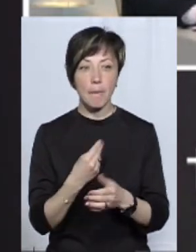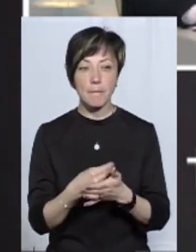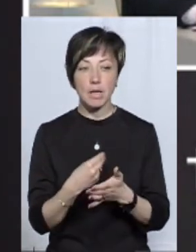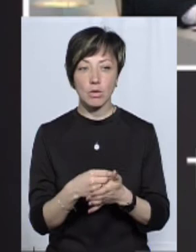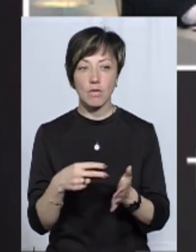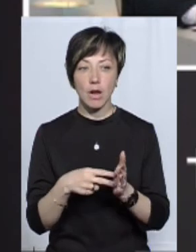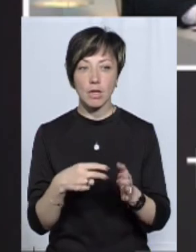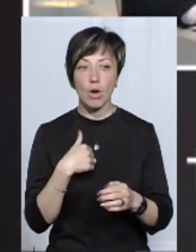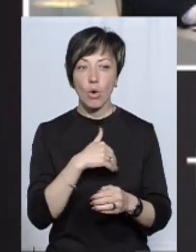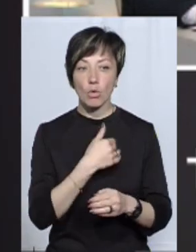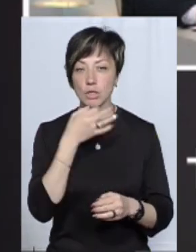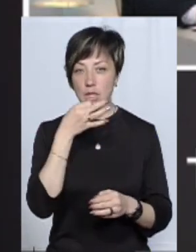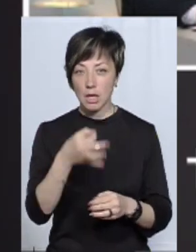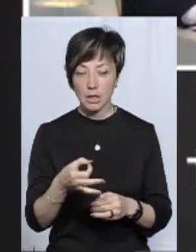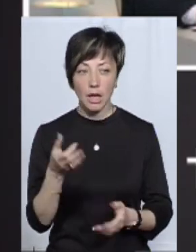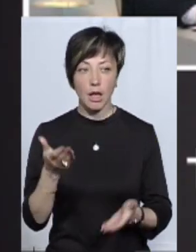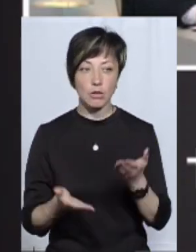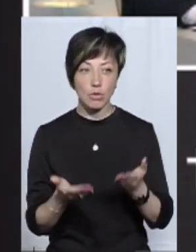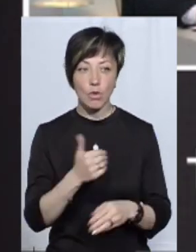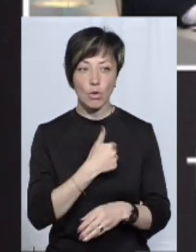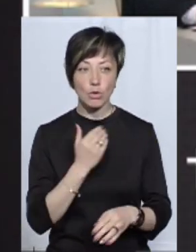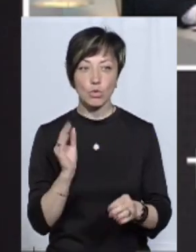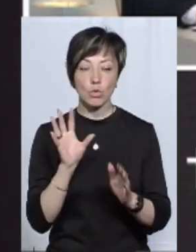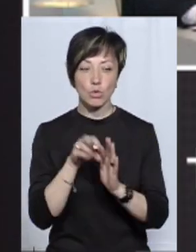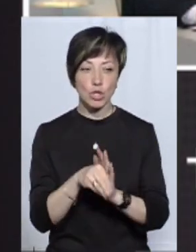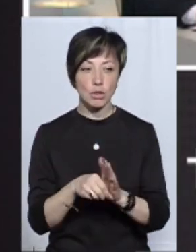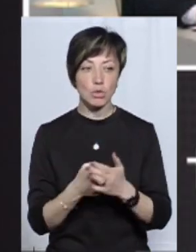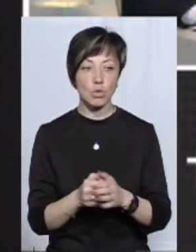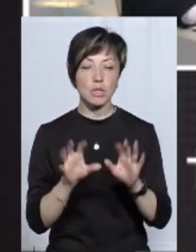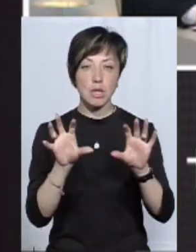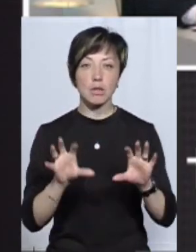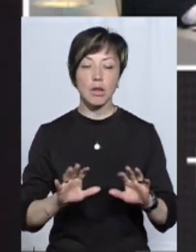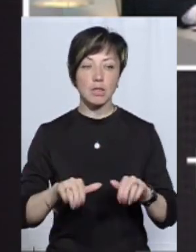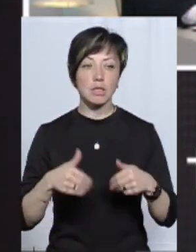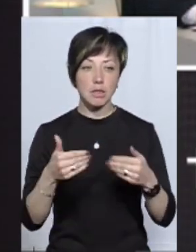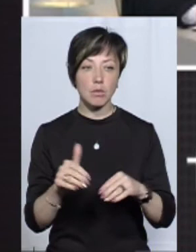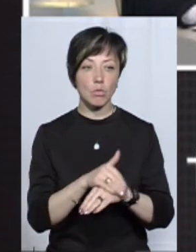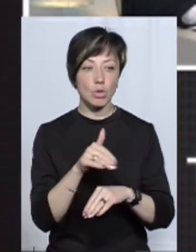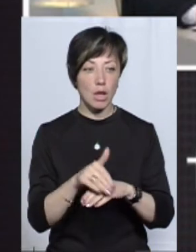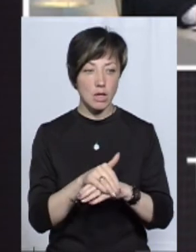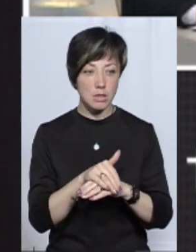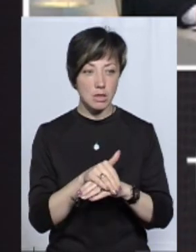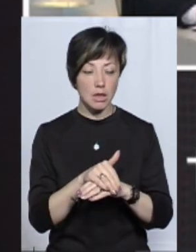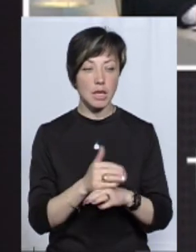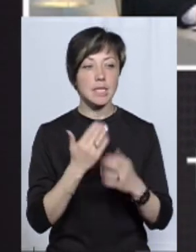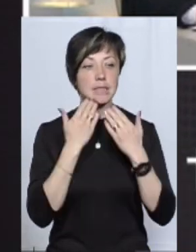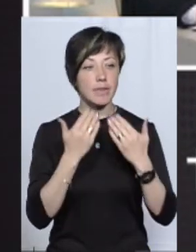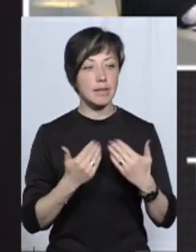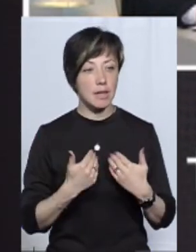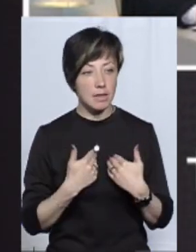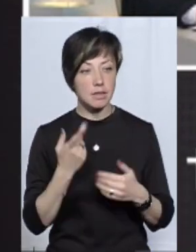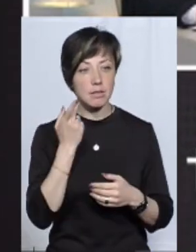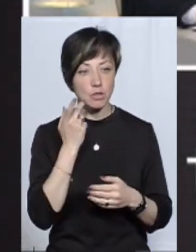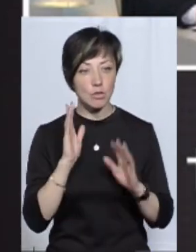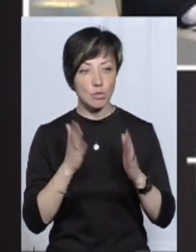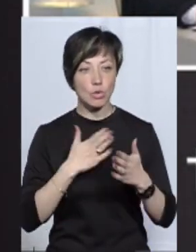вартості. Я хочу сказати, що якщо ви хочете долучитися до законодавчих ініціатив, будь ласка, звертайтеся,